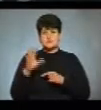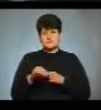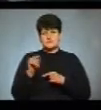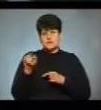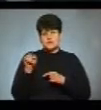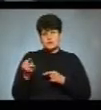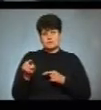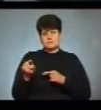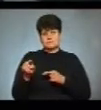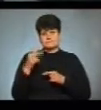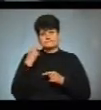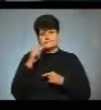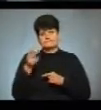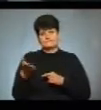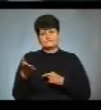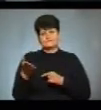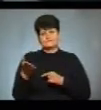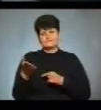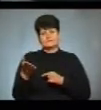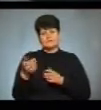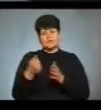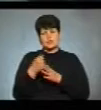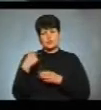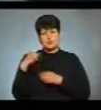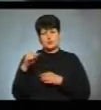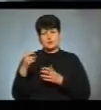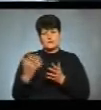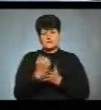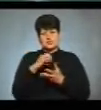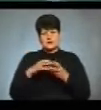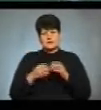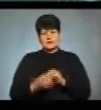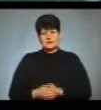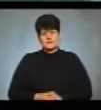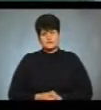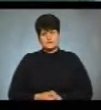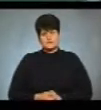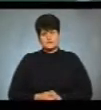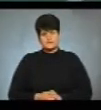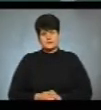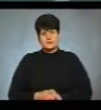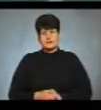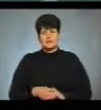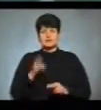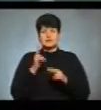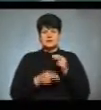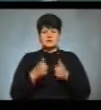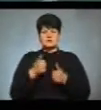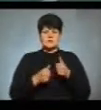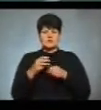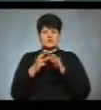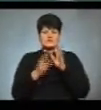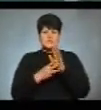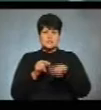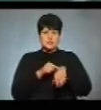козир до перемог та успішних результатів. Завершилися змагання о 18-й